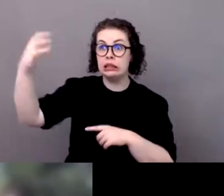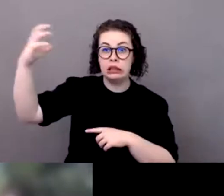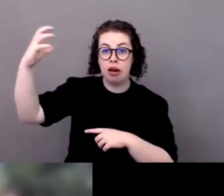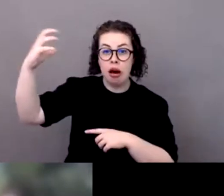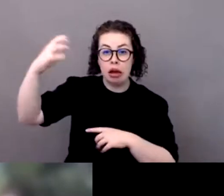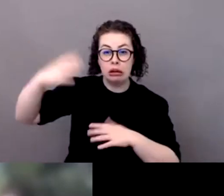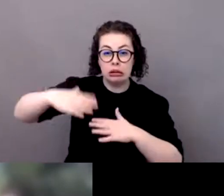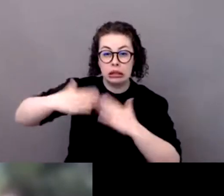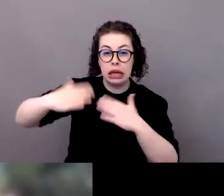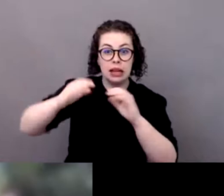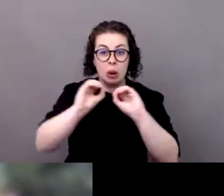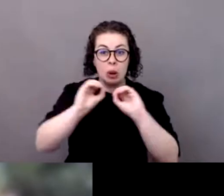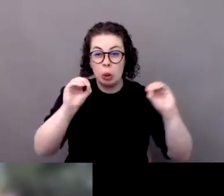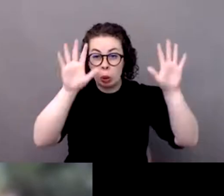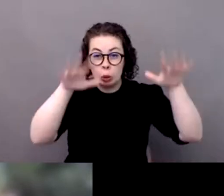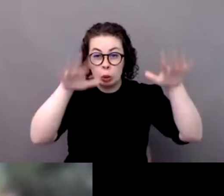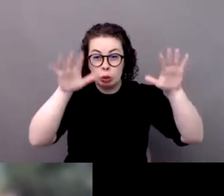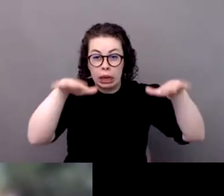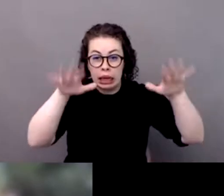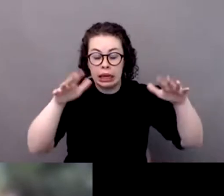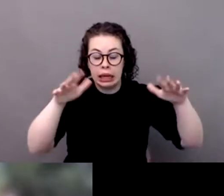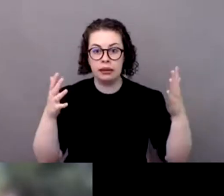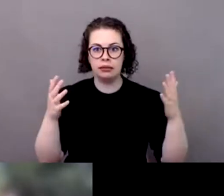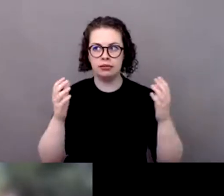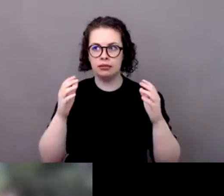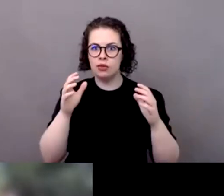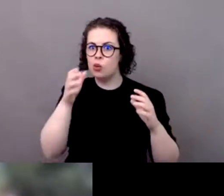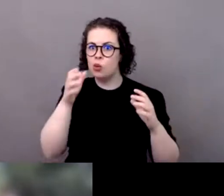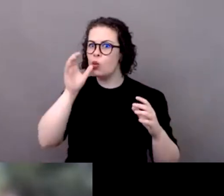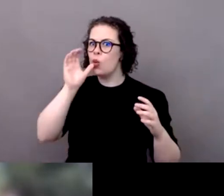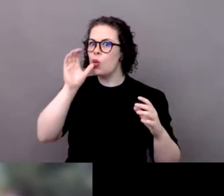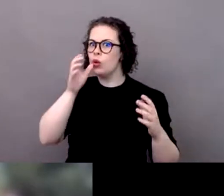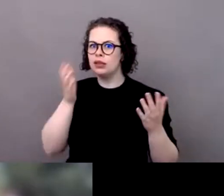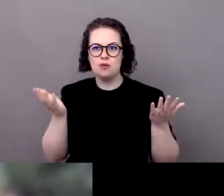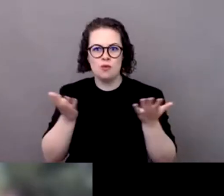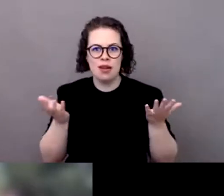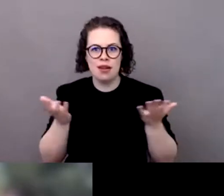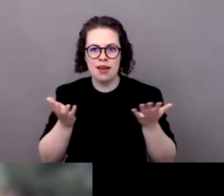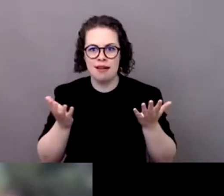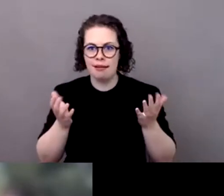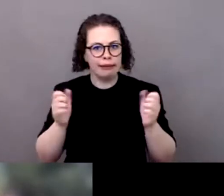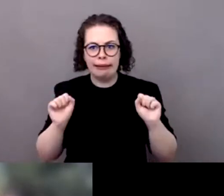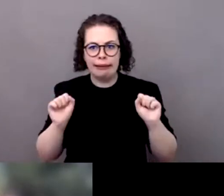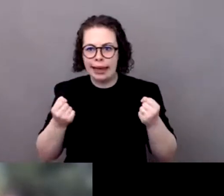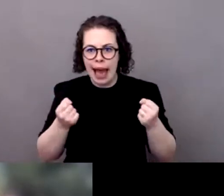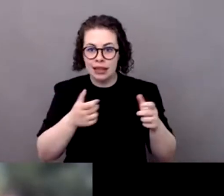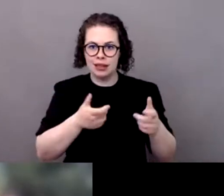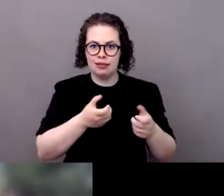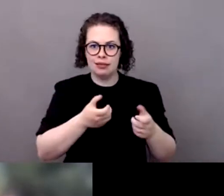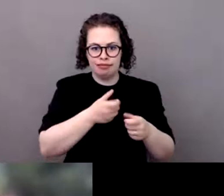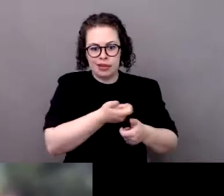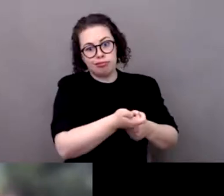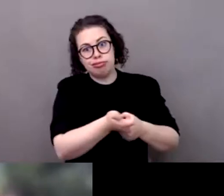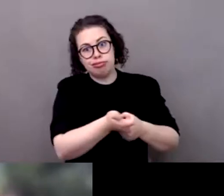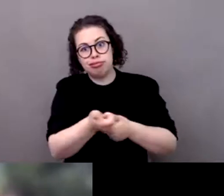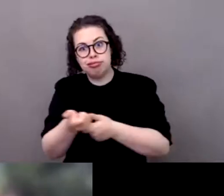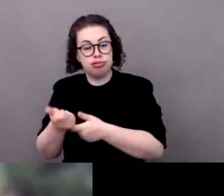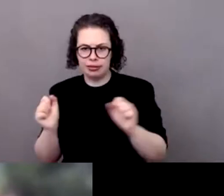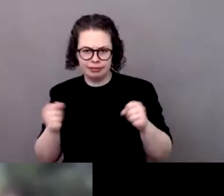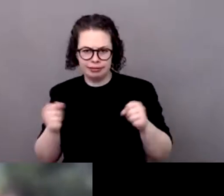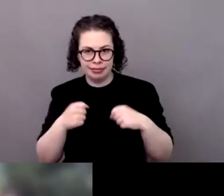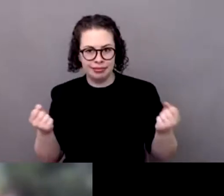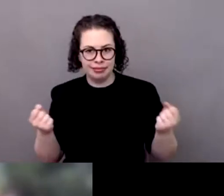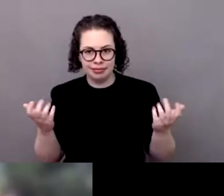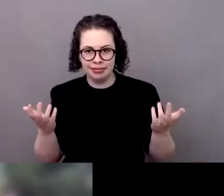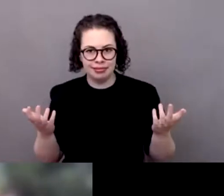plusieurs impacts directs des dérèglements et puis après on peut avoir des impacts un peu un peu moins dire un peu moins direct un peu plus indirect